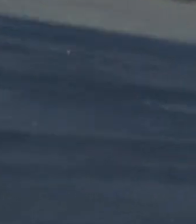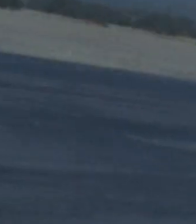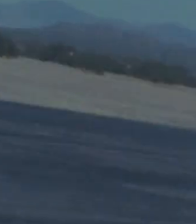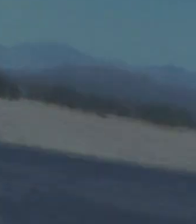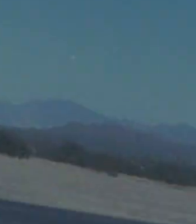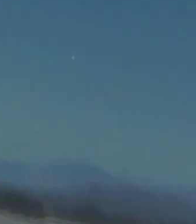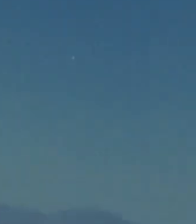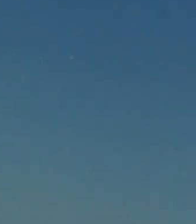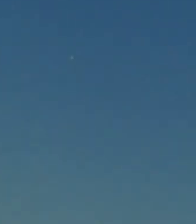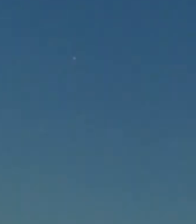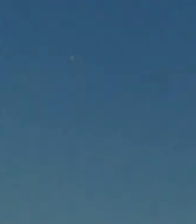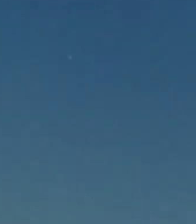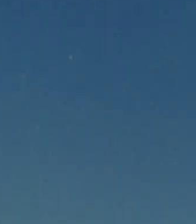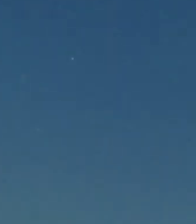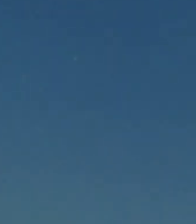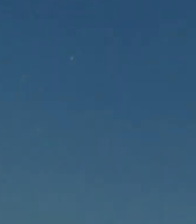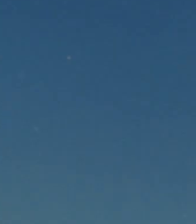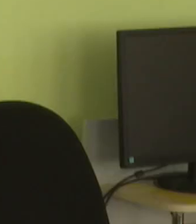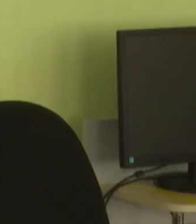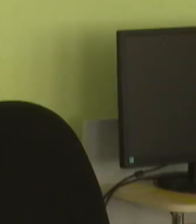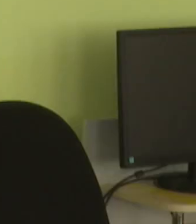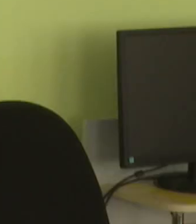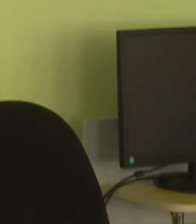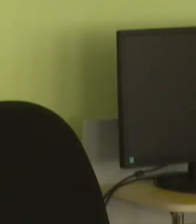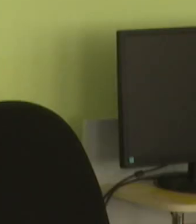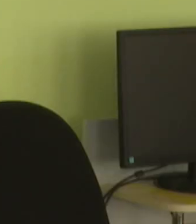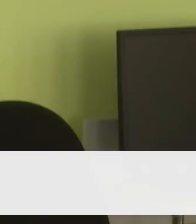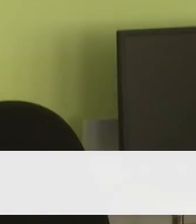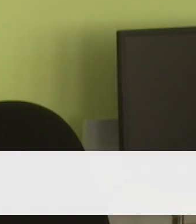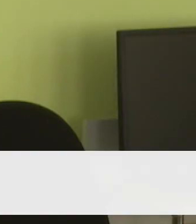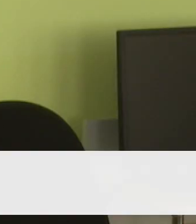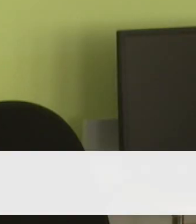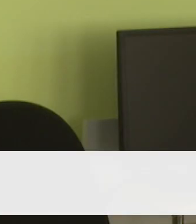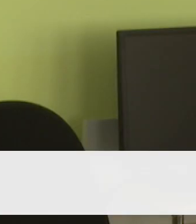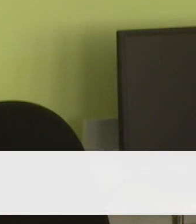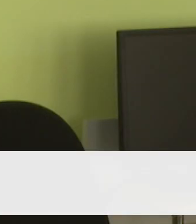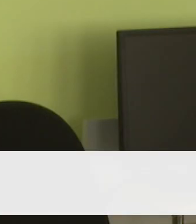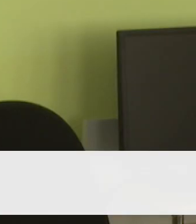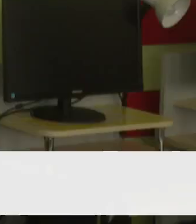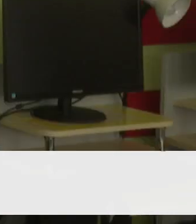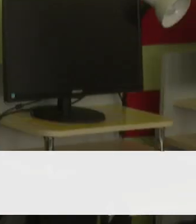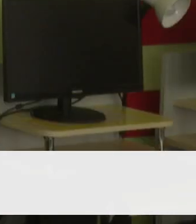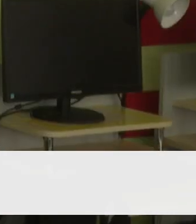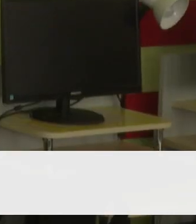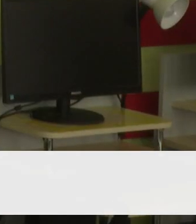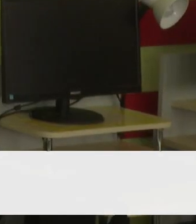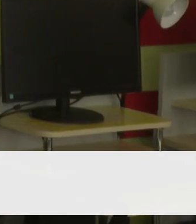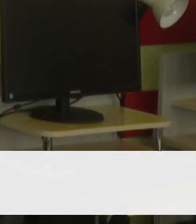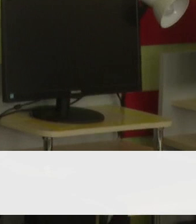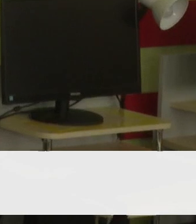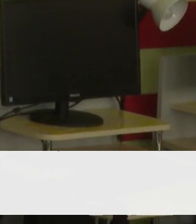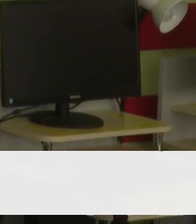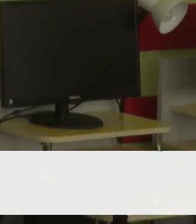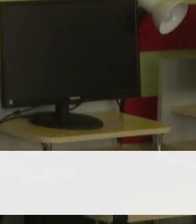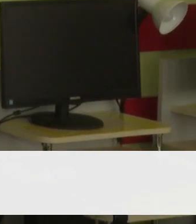спецоперации захотел стать военным летчиком. Я решил поступать в Краснодар военное, летное. Мама сначала не очень